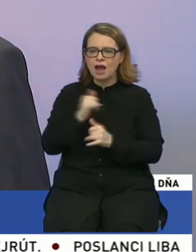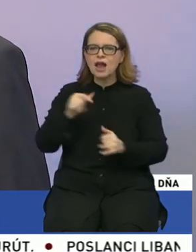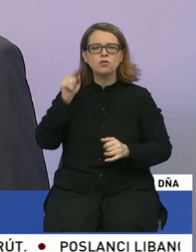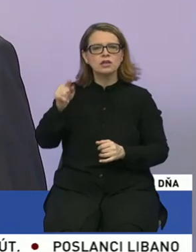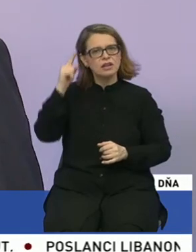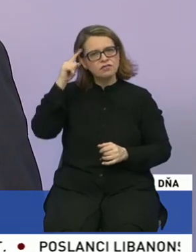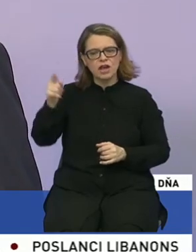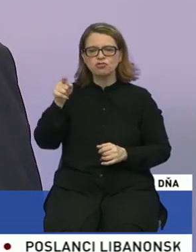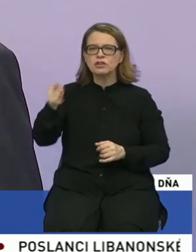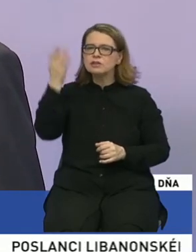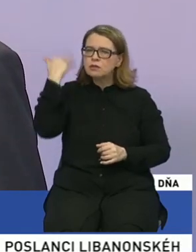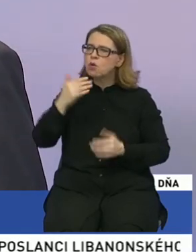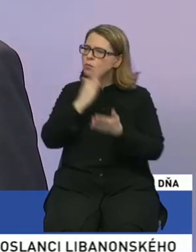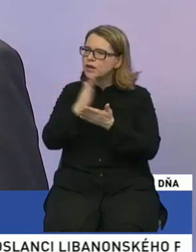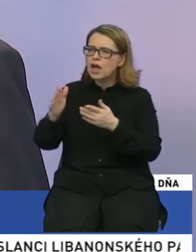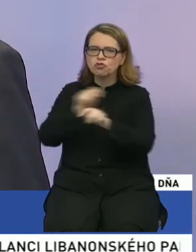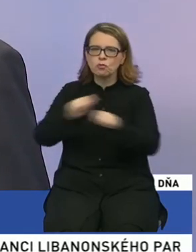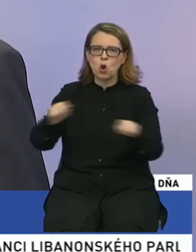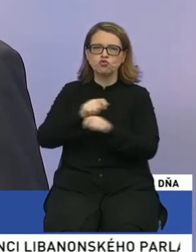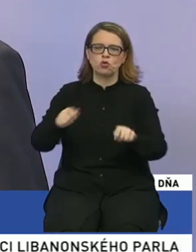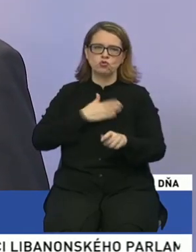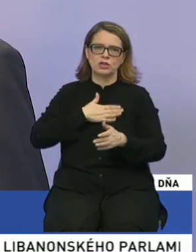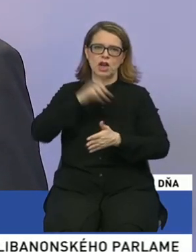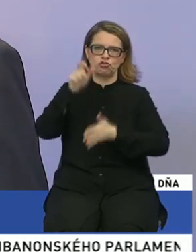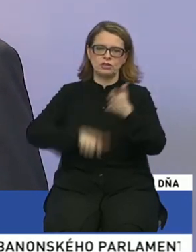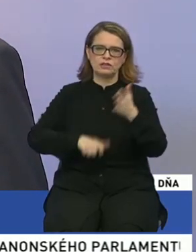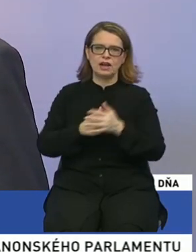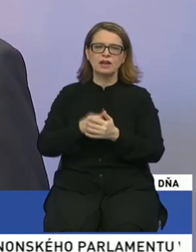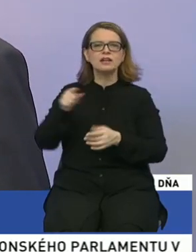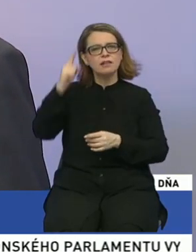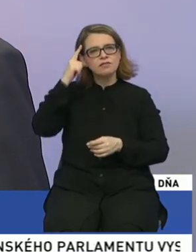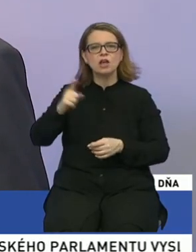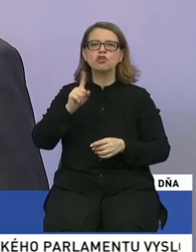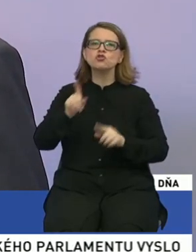dobre. Bol si pri každom rozhodnutí našej strany, že sú veci,